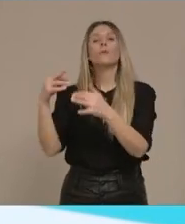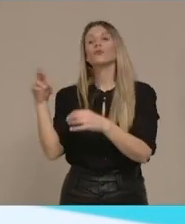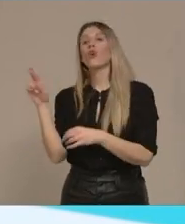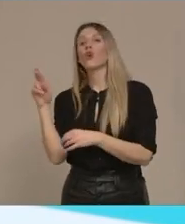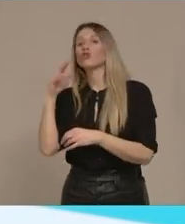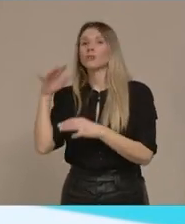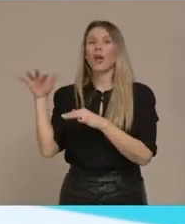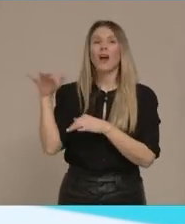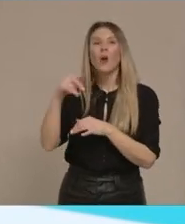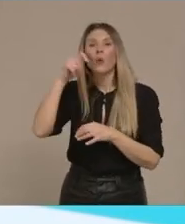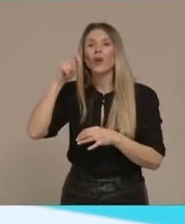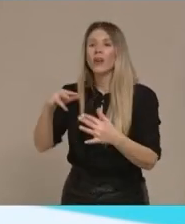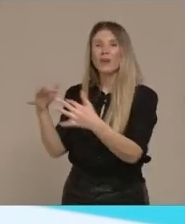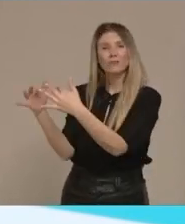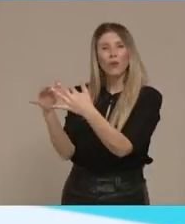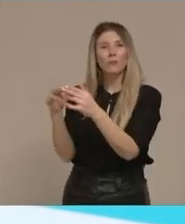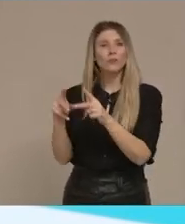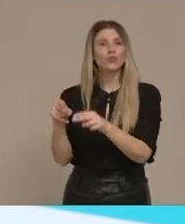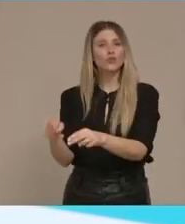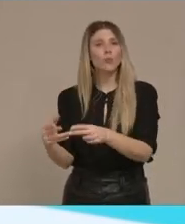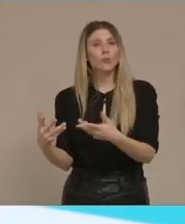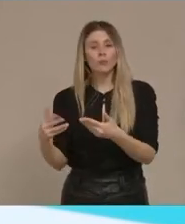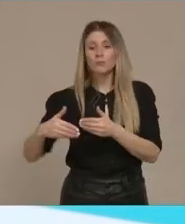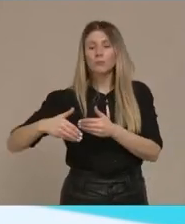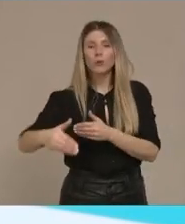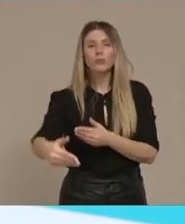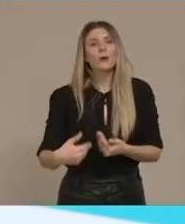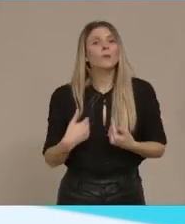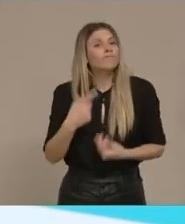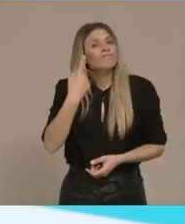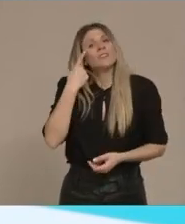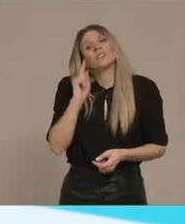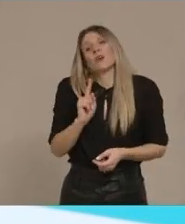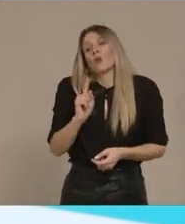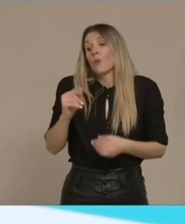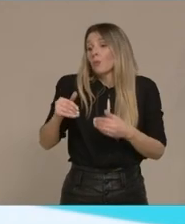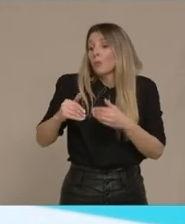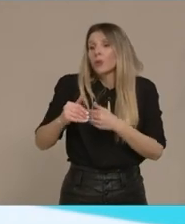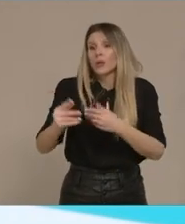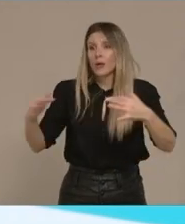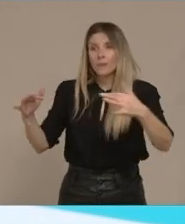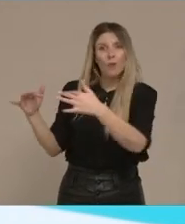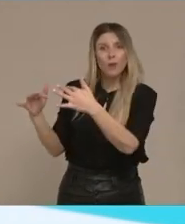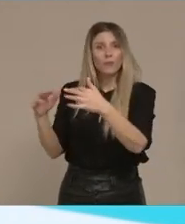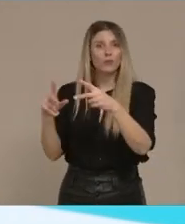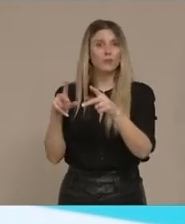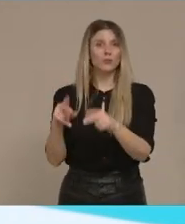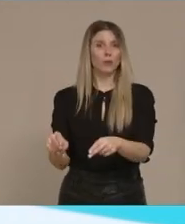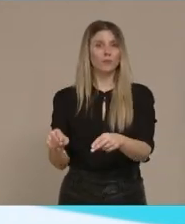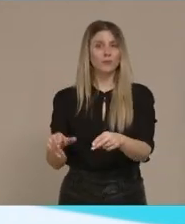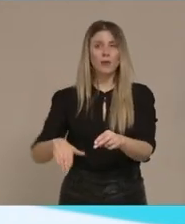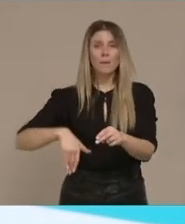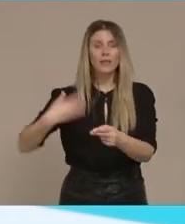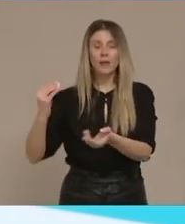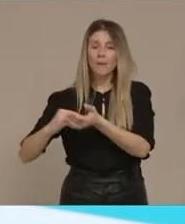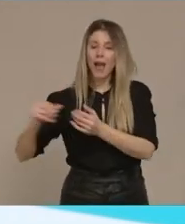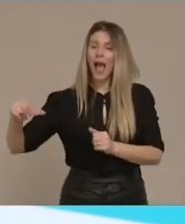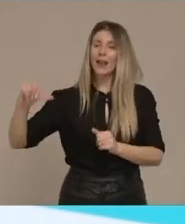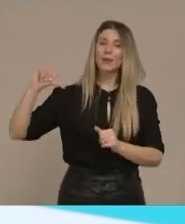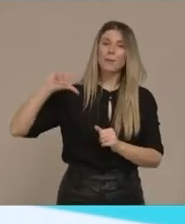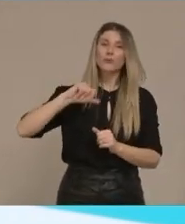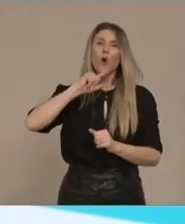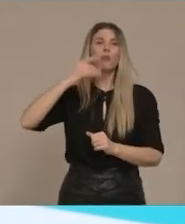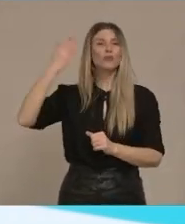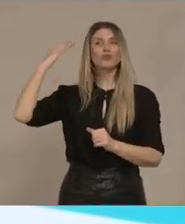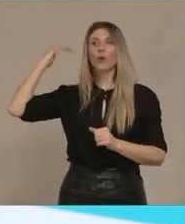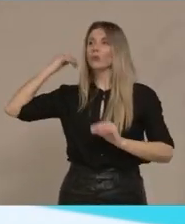Και πότε θα επανέλθει η Ρωσία Στη σφαίρα του να είναι Μια χώρα με την οποία θα έχουμε Κανονικές εμπορικές συναλλαγές Δεν θα